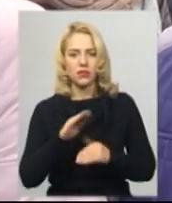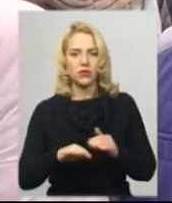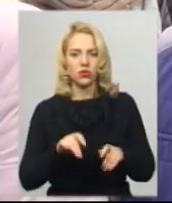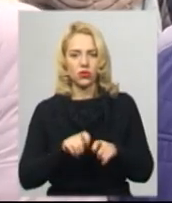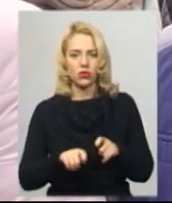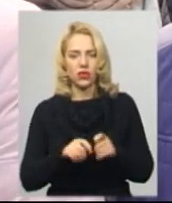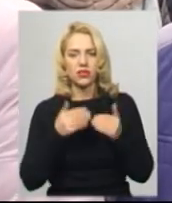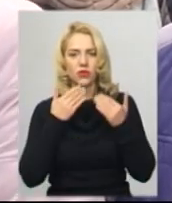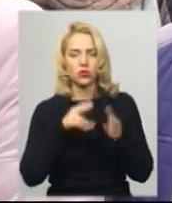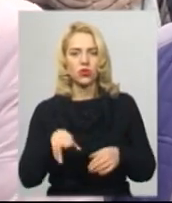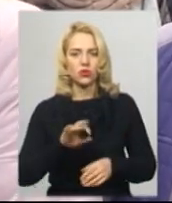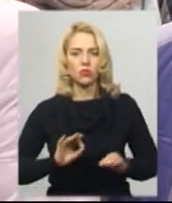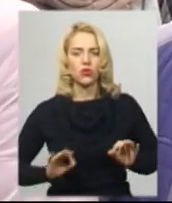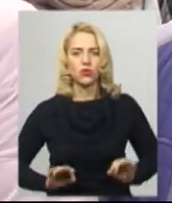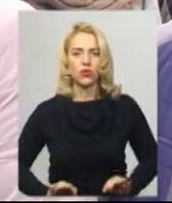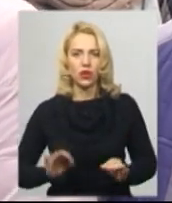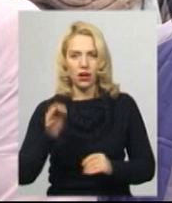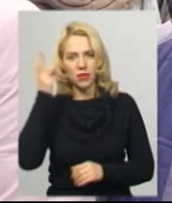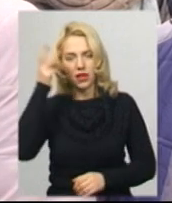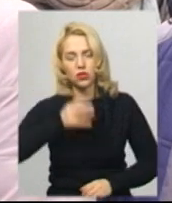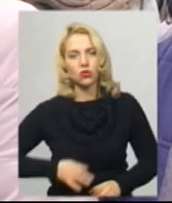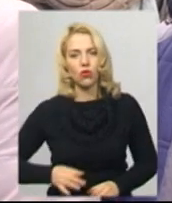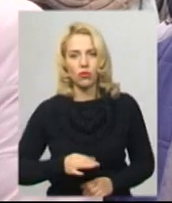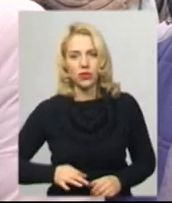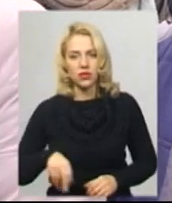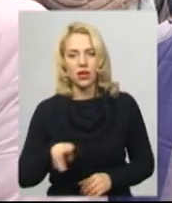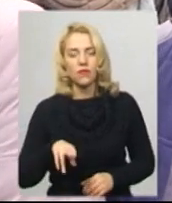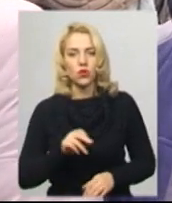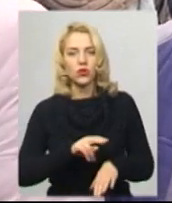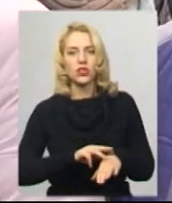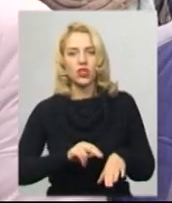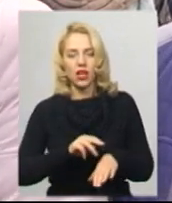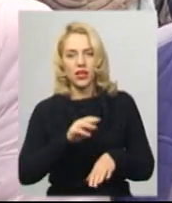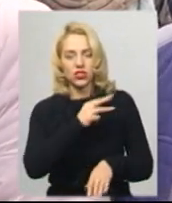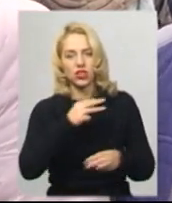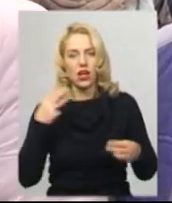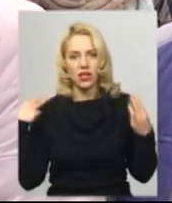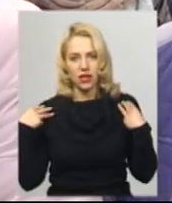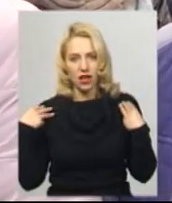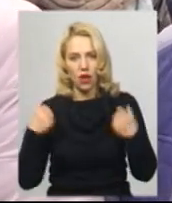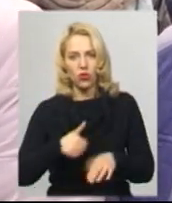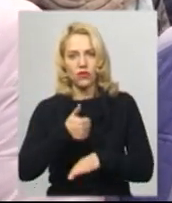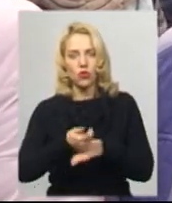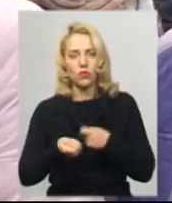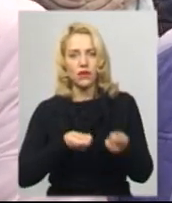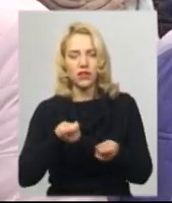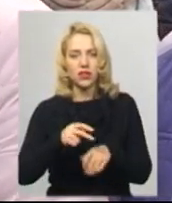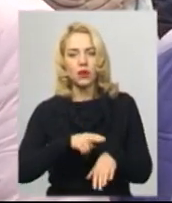Звернутися до прокурора Хмельницької області, звернутися до начальника головного управління поліції,